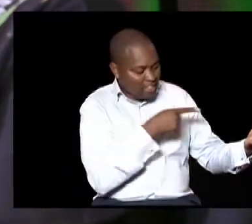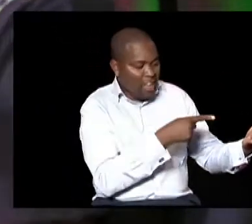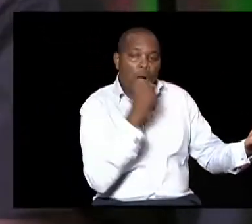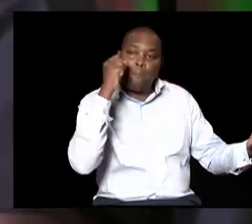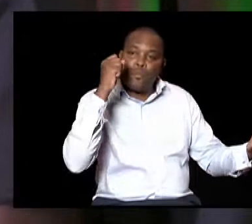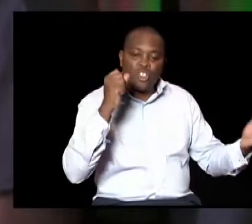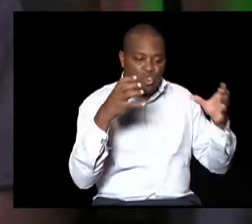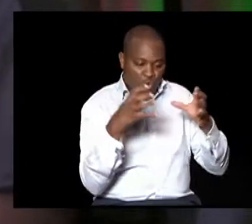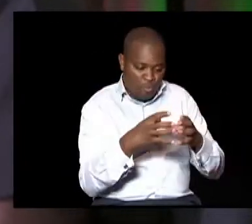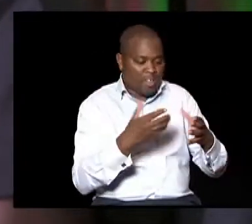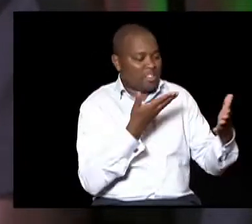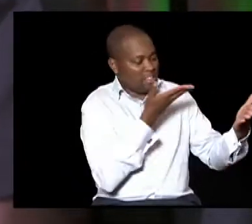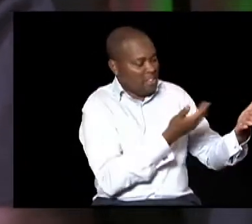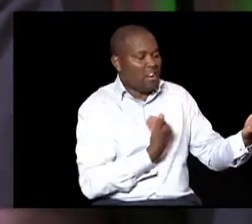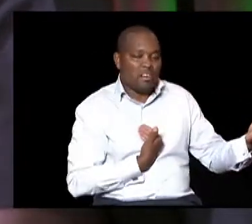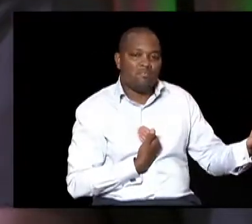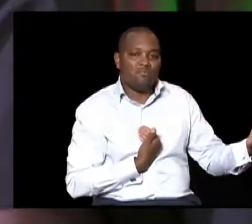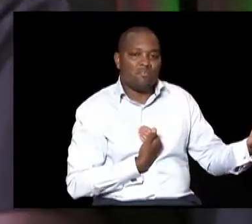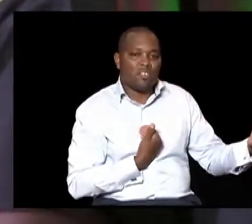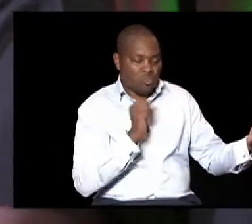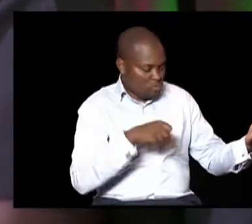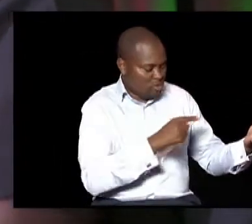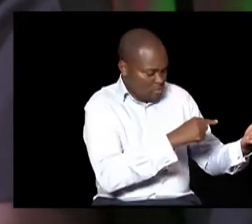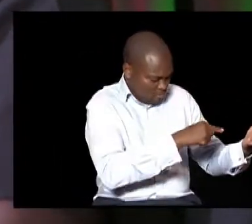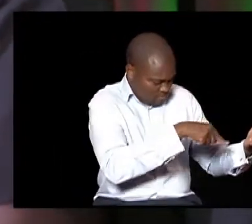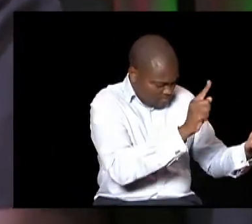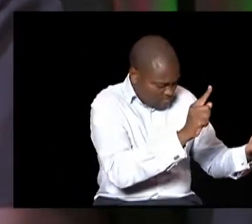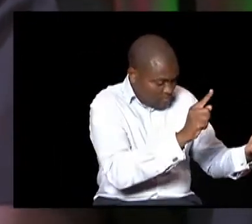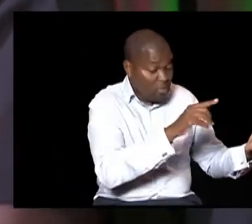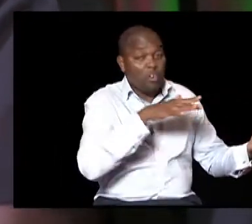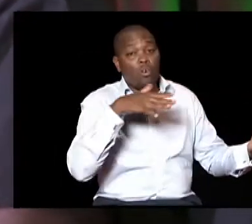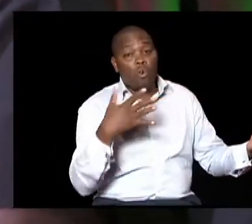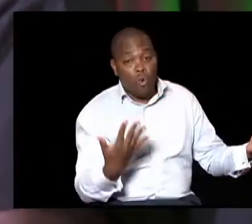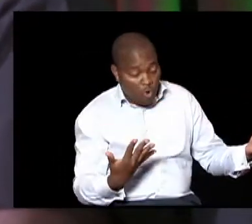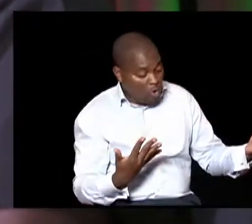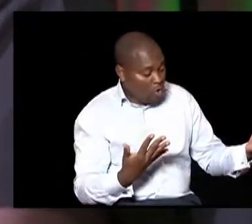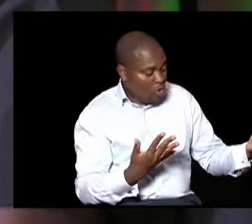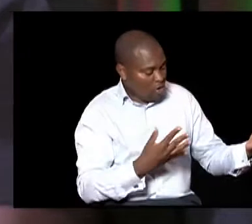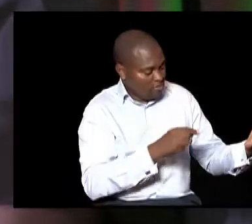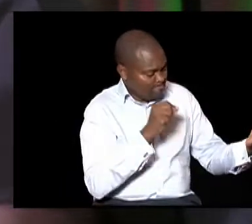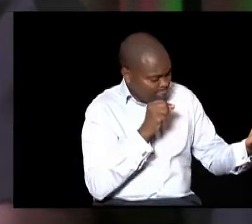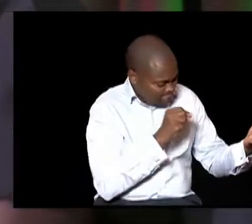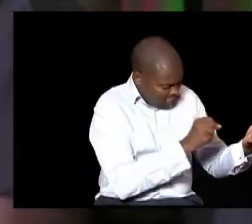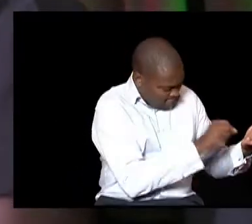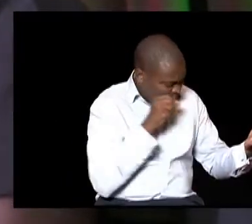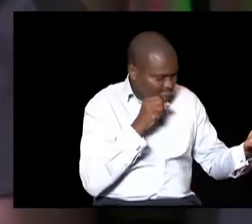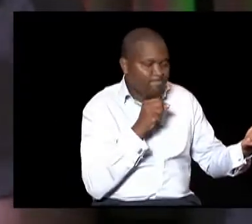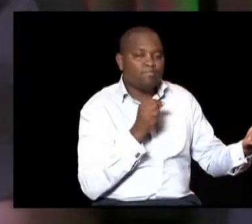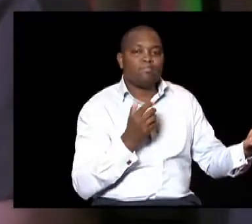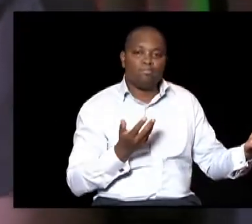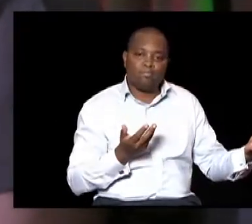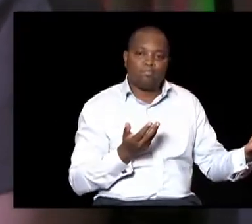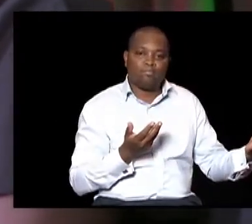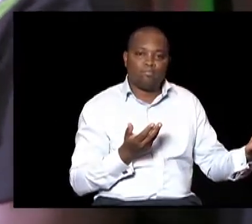pati yake pale wewe tiki Ama uweke alama ya makasivi Kwa hile sanduku ndani yaki Ama uweke alama nyingine kama hile